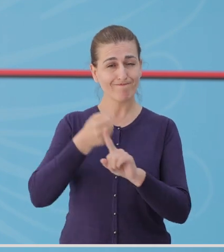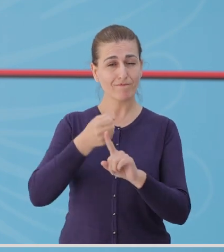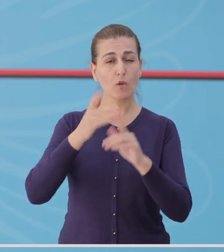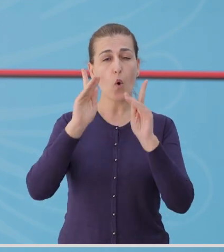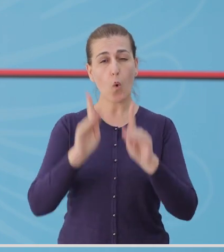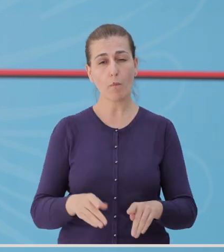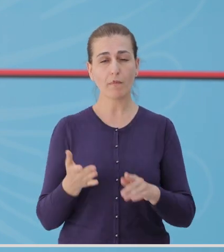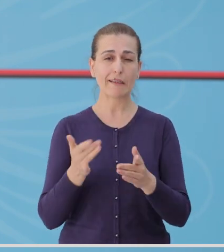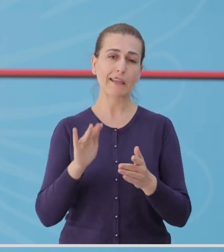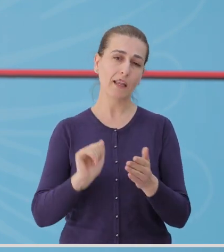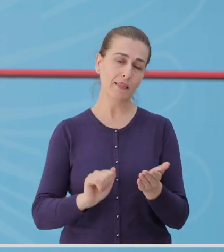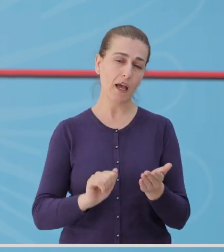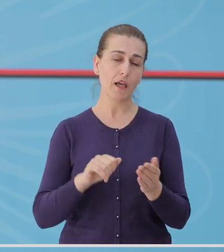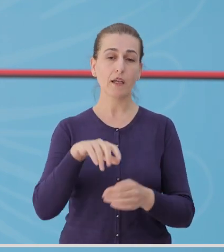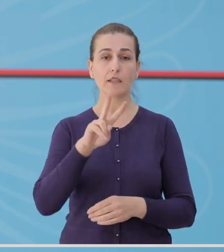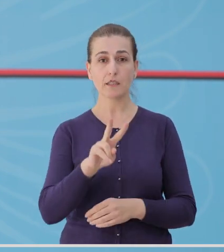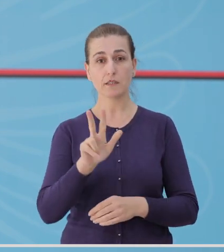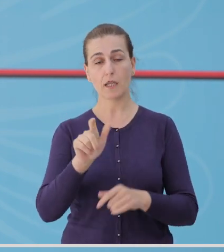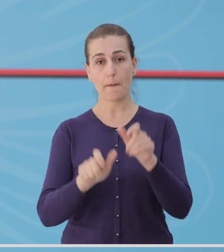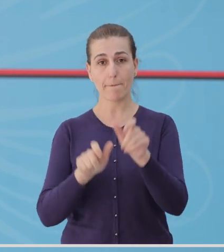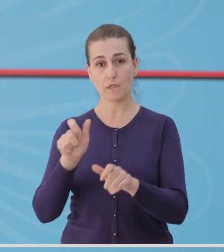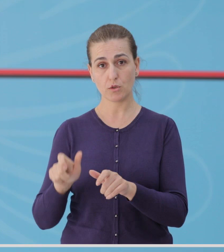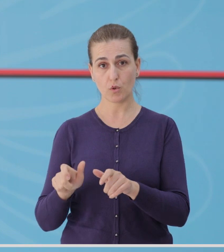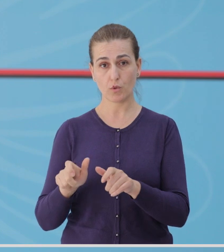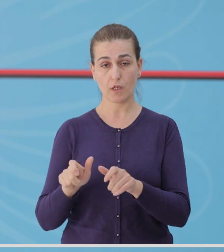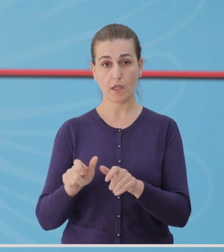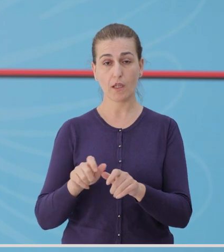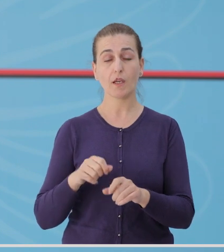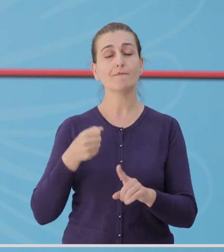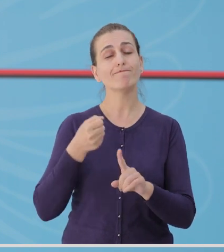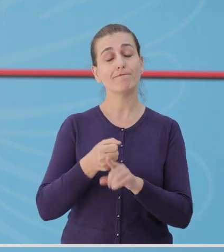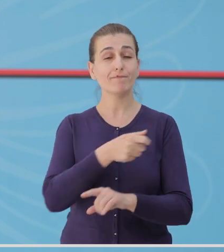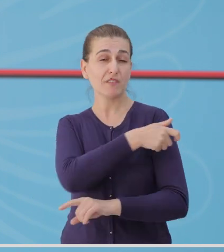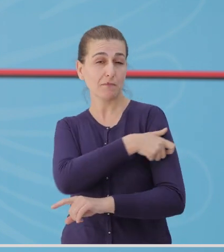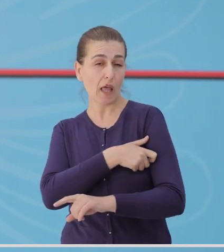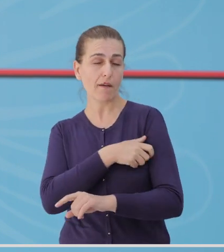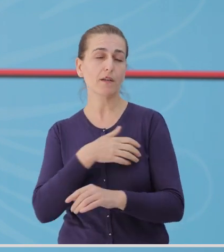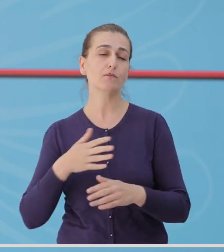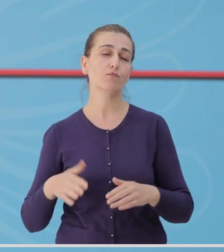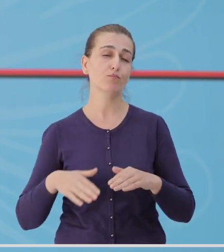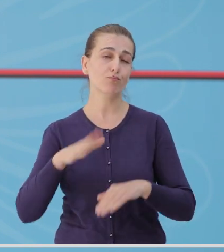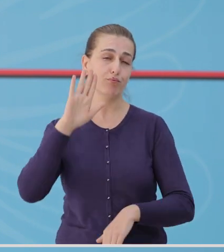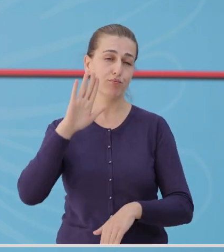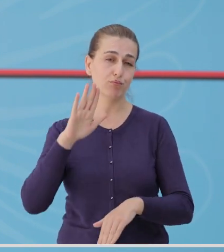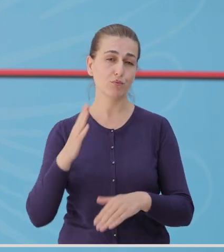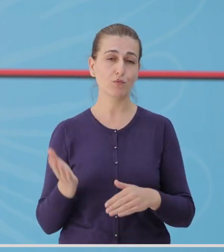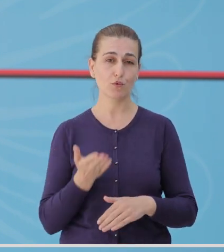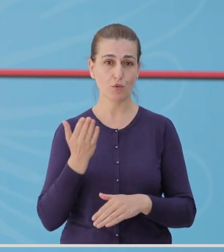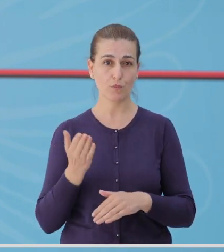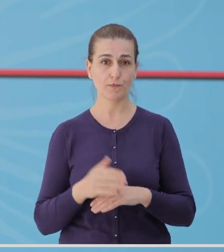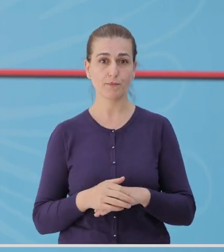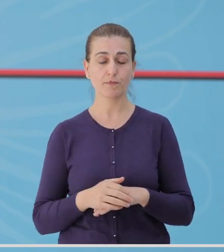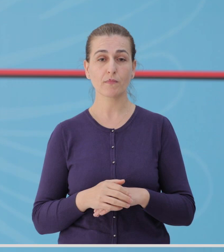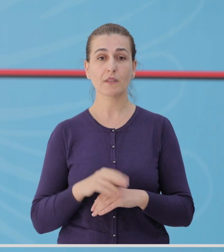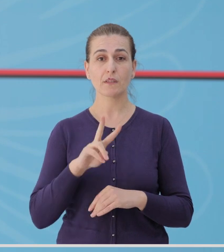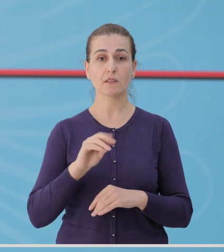së mundje e kanë humbur deri të ni 23 qytetar me gjithë përpjekjet e jash zakonshme të personelit shëndetsar.